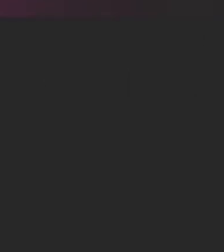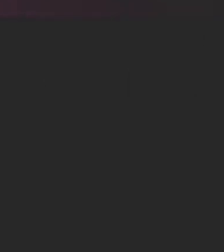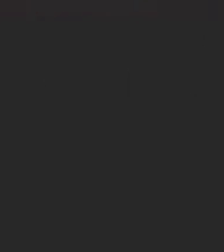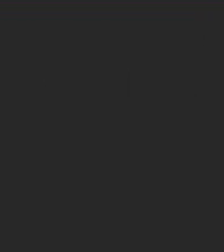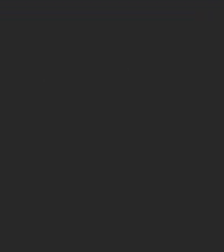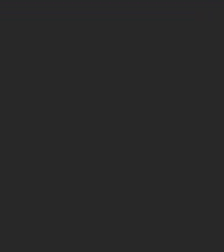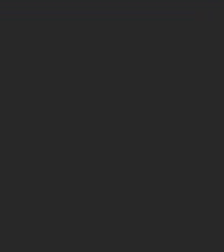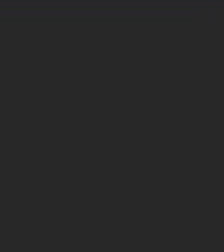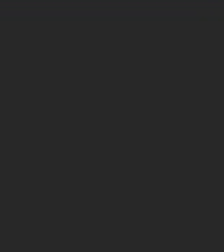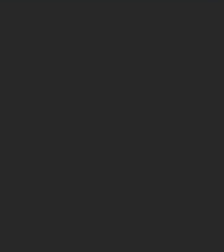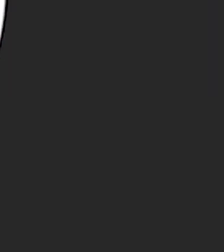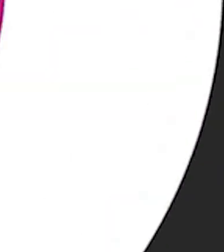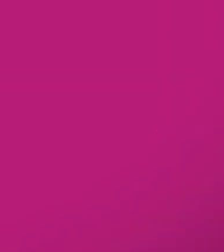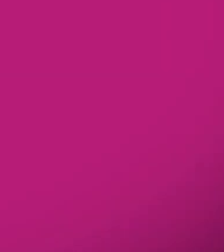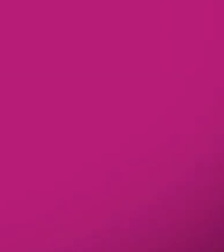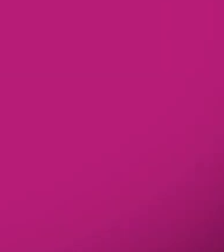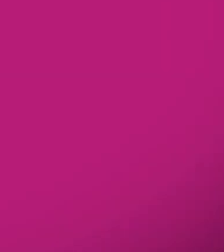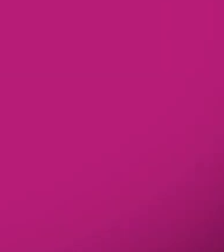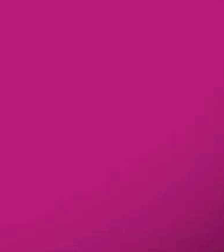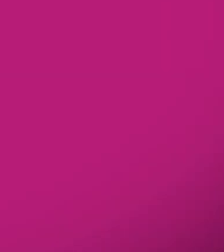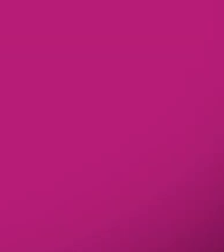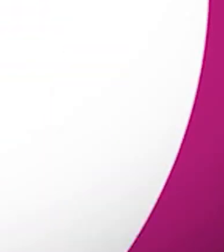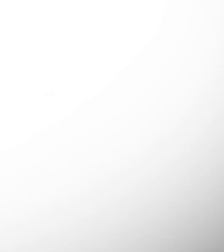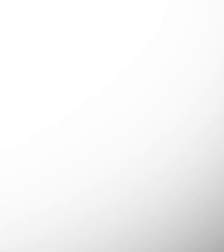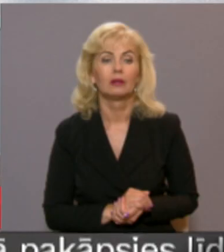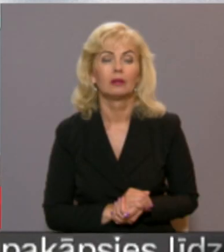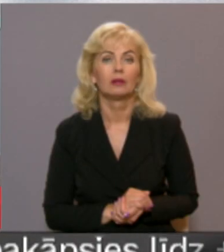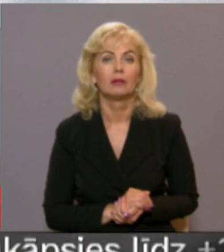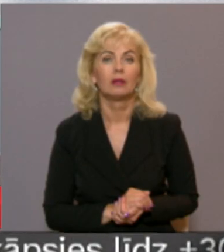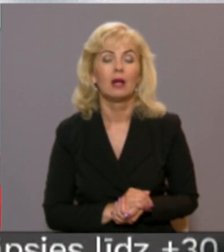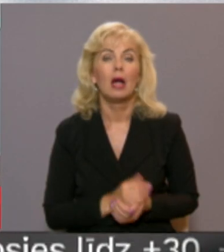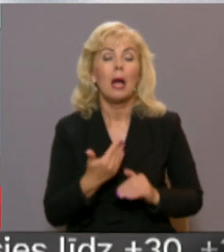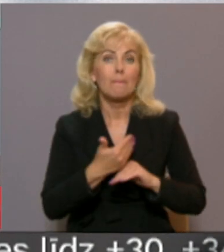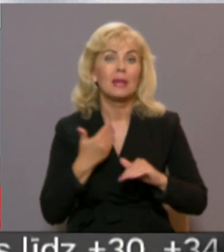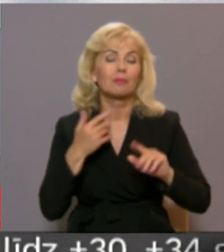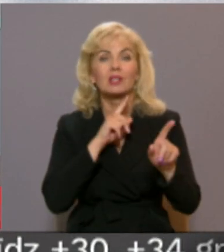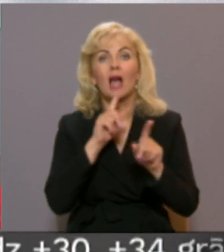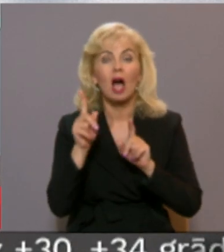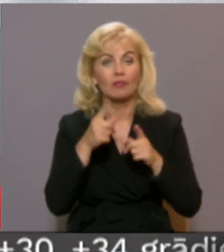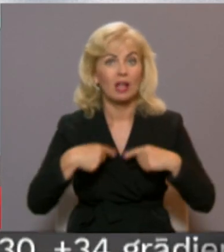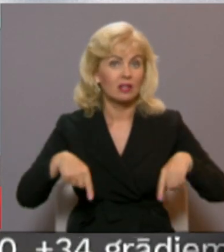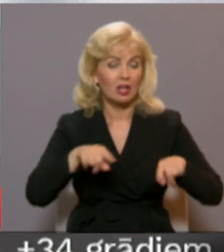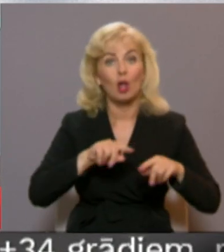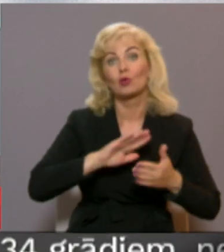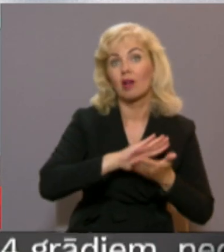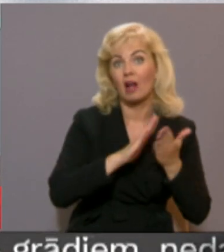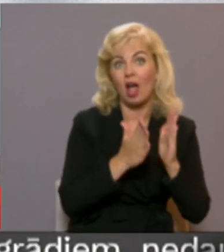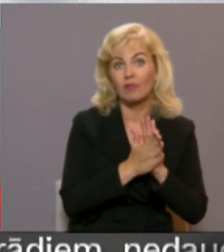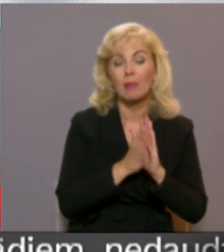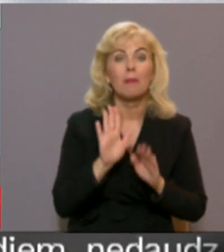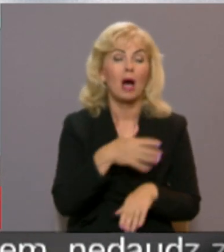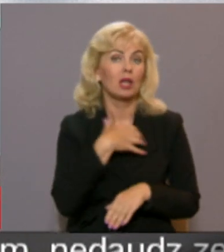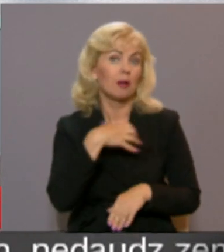Re! Viss ēters ir te! Pirms administratīvi teritoriālās reformas par